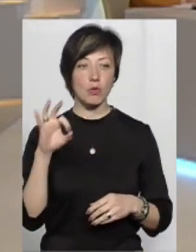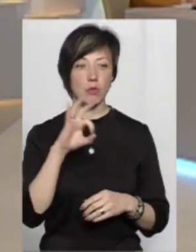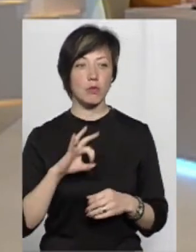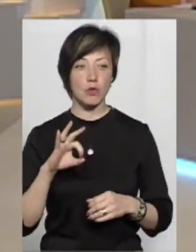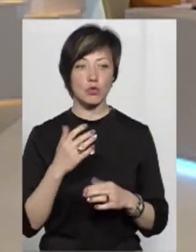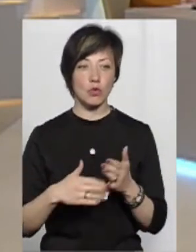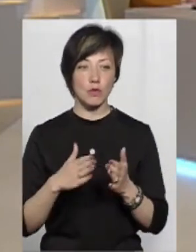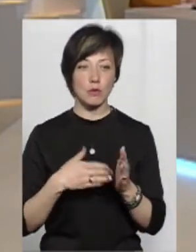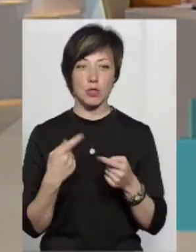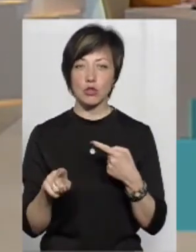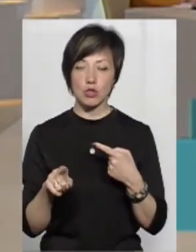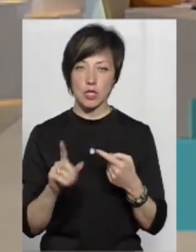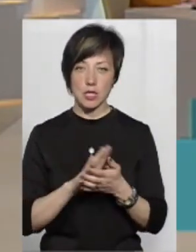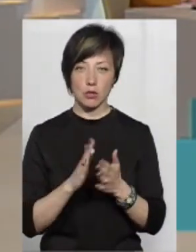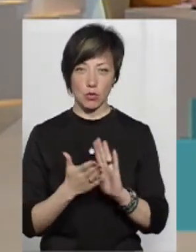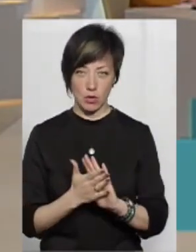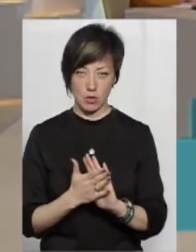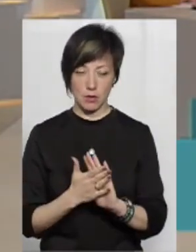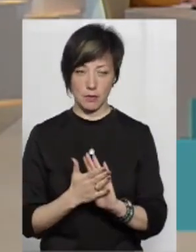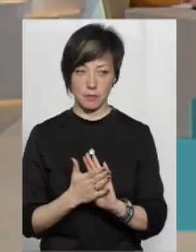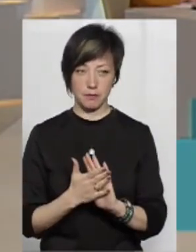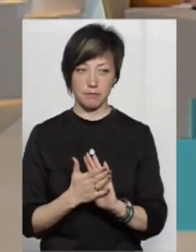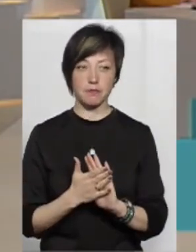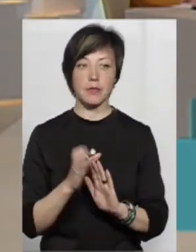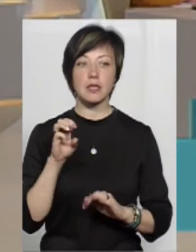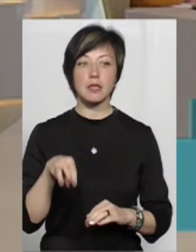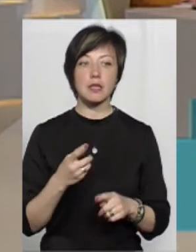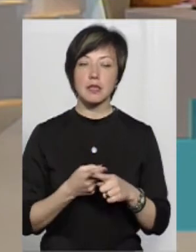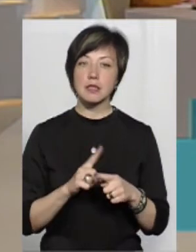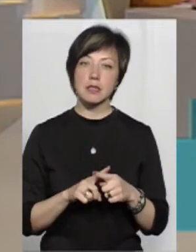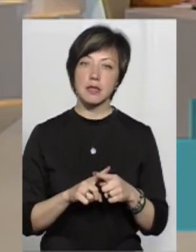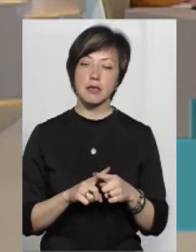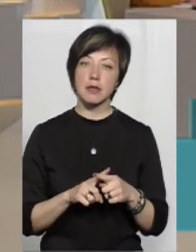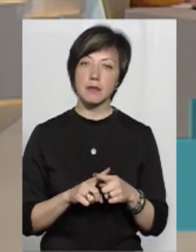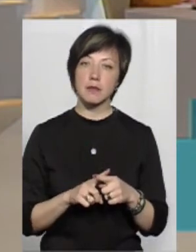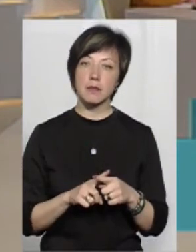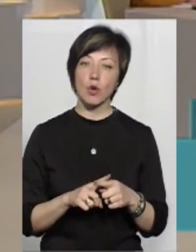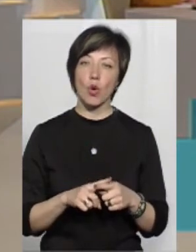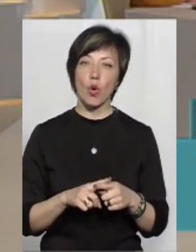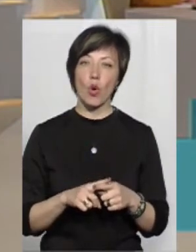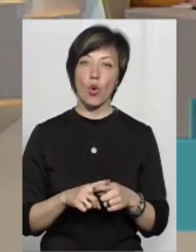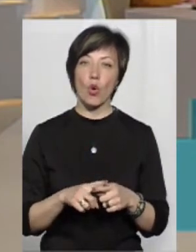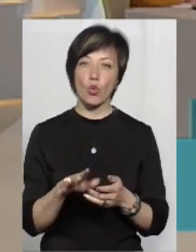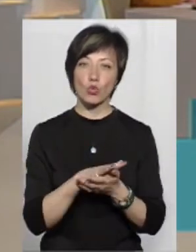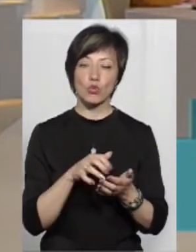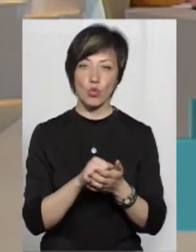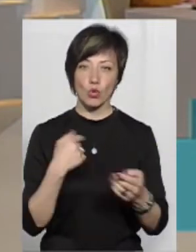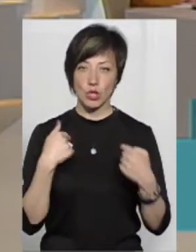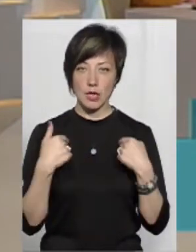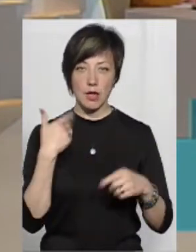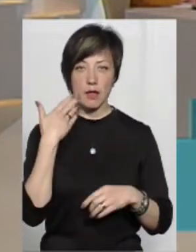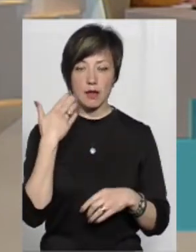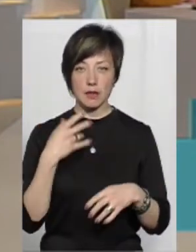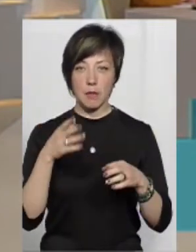тут зовсім інша, скажімо так, стаття. Це вже ушкодження, легкі телесні